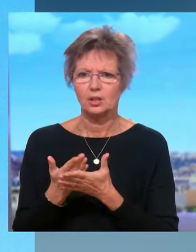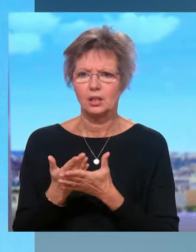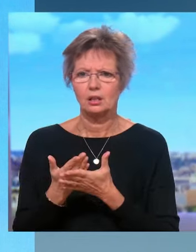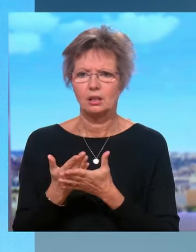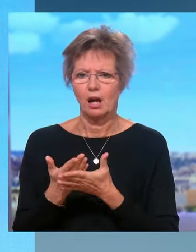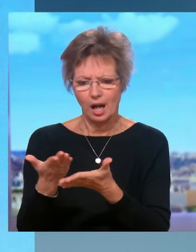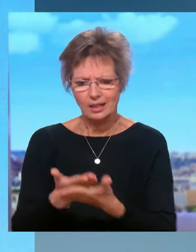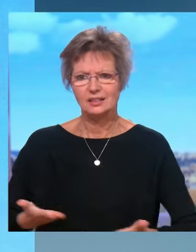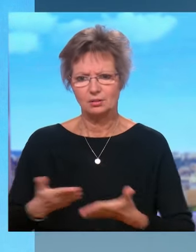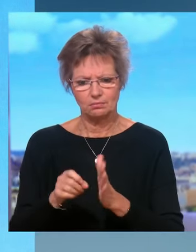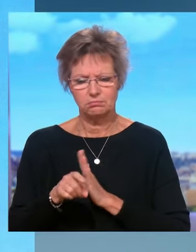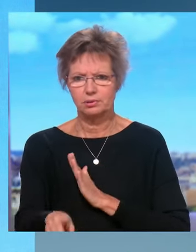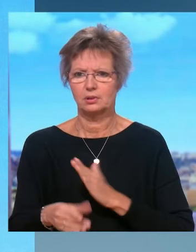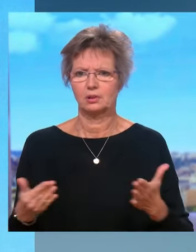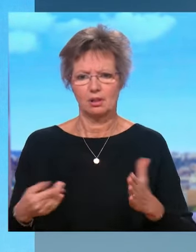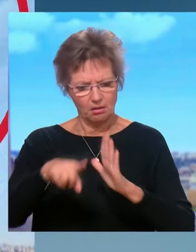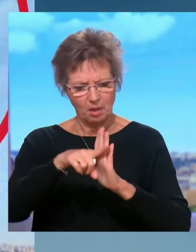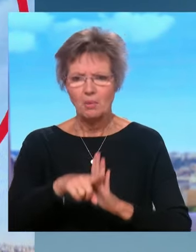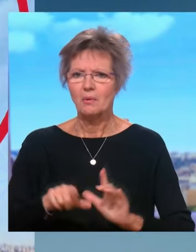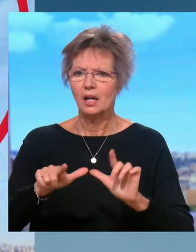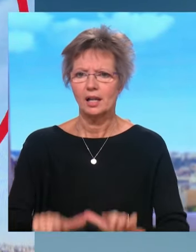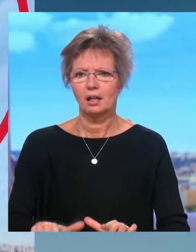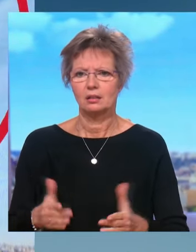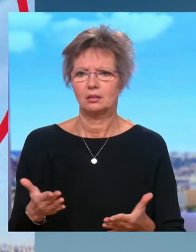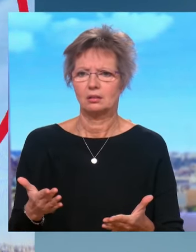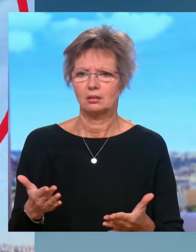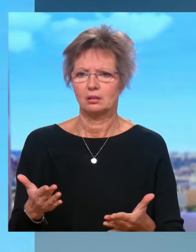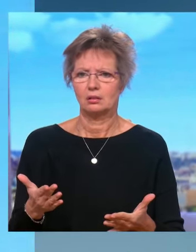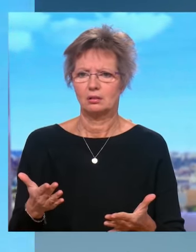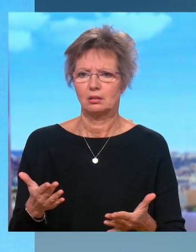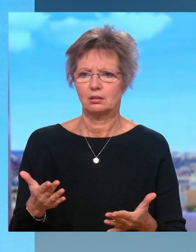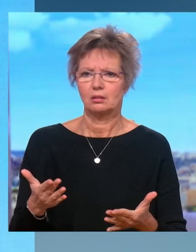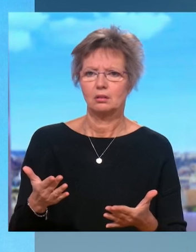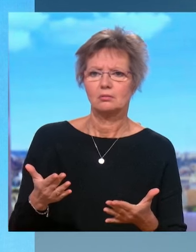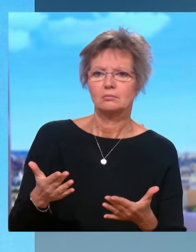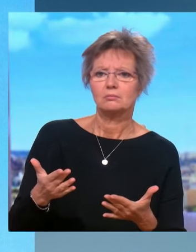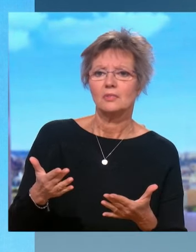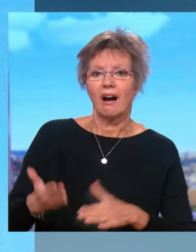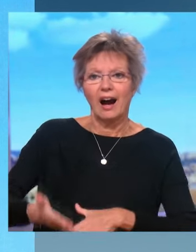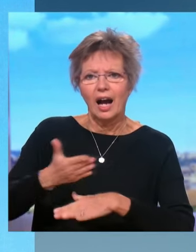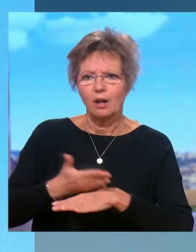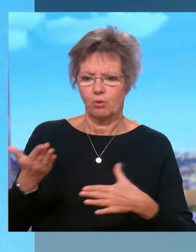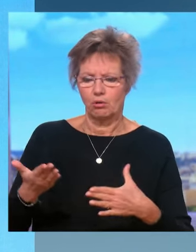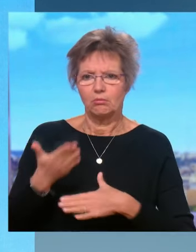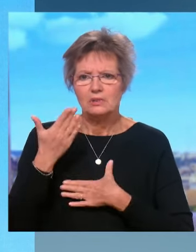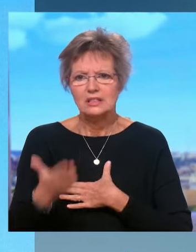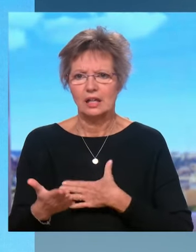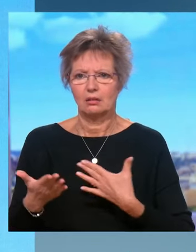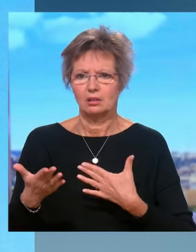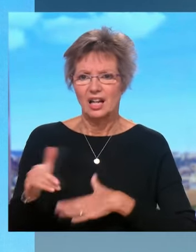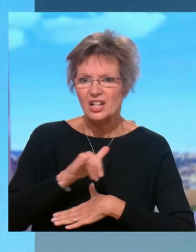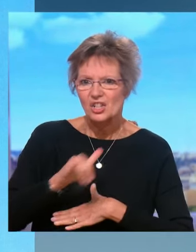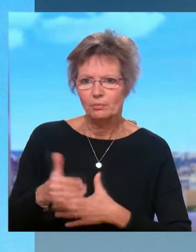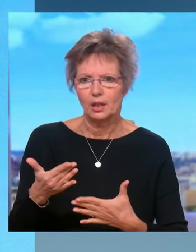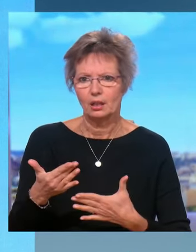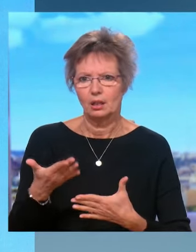l'évidence, devant l'utilité de toutes ces mesures, devant le fait qu'aucune personnalité politique avant nous n'avait réussi à agir de la